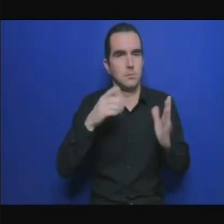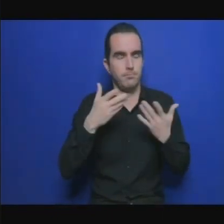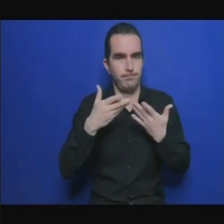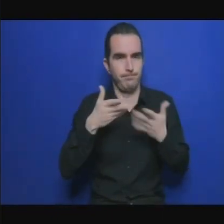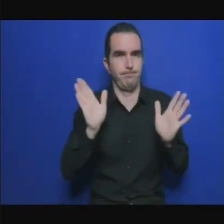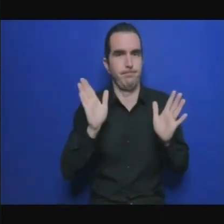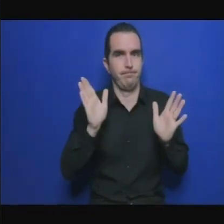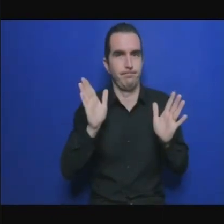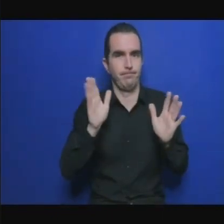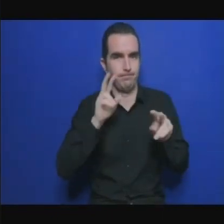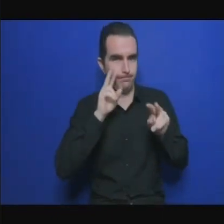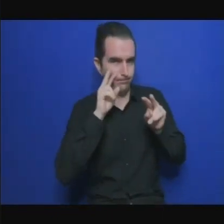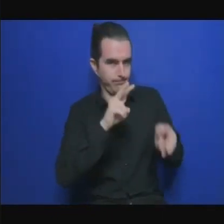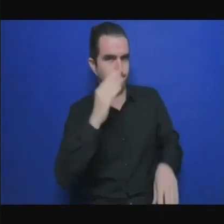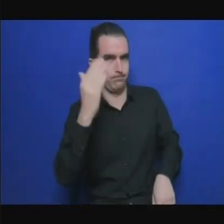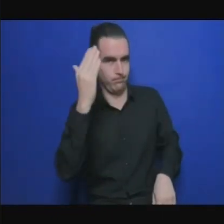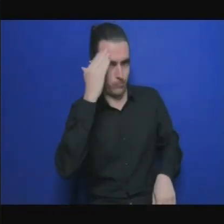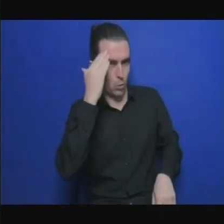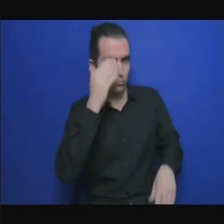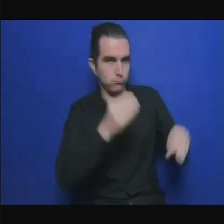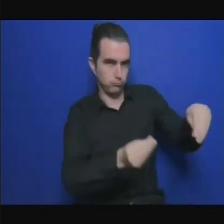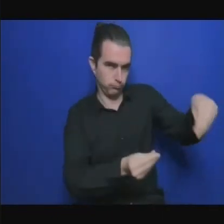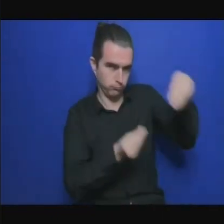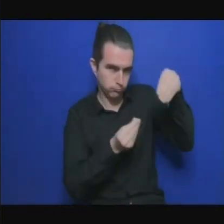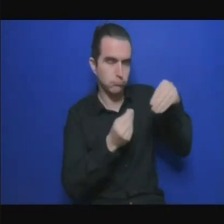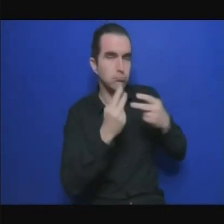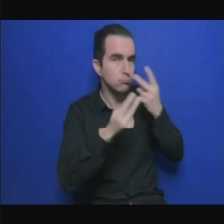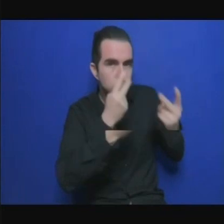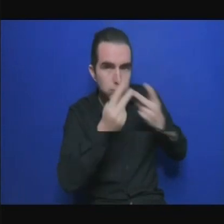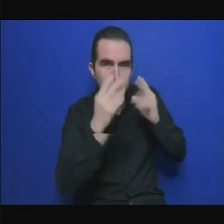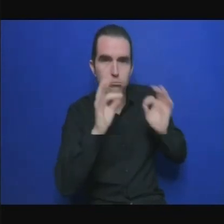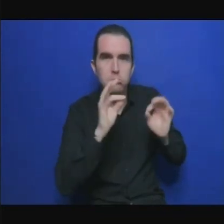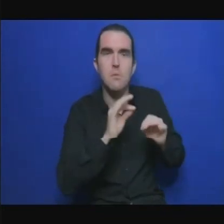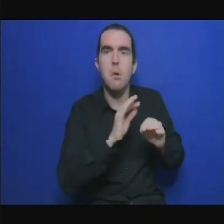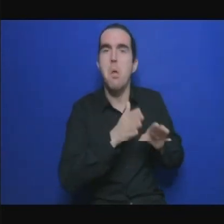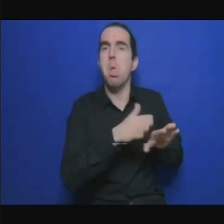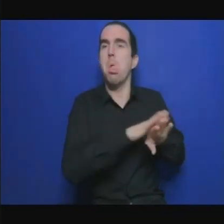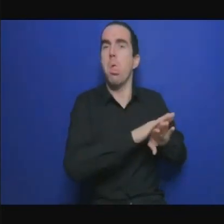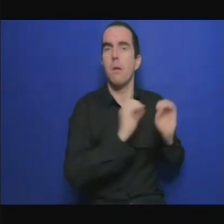mais il faut que les choses soient bien transparentes pour que tout un chacun sache